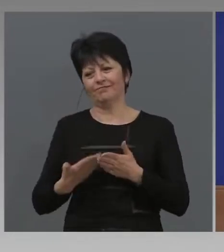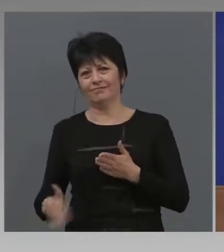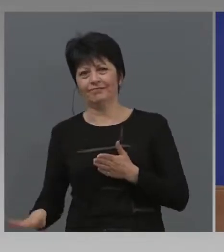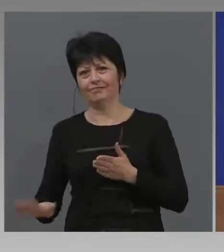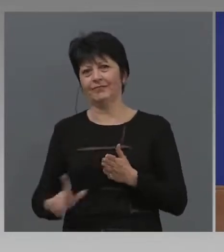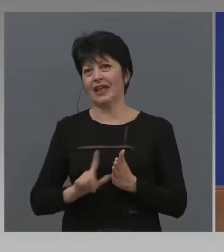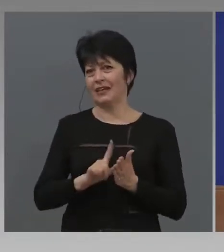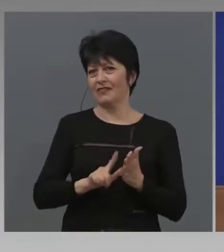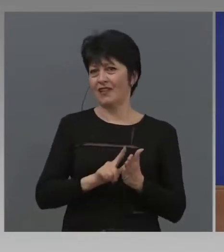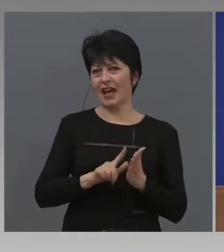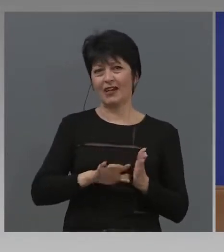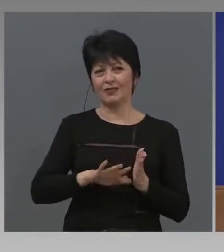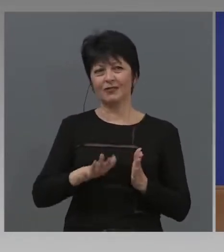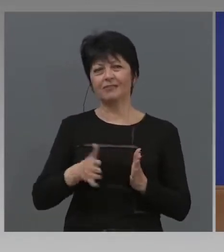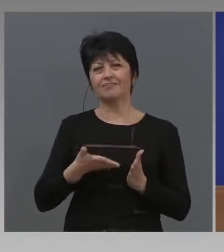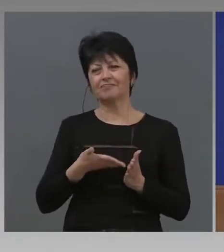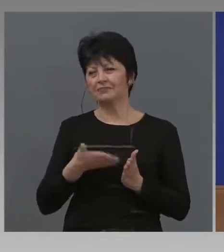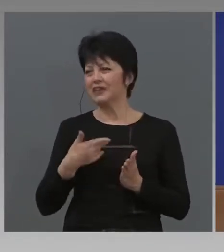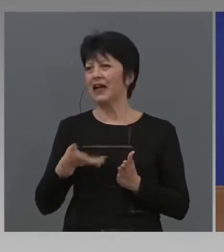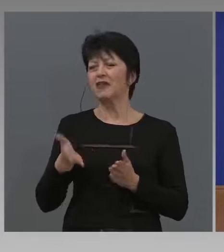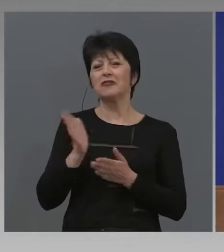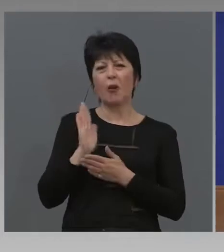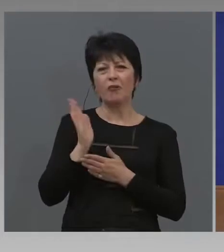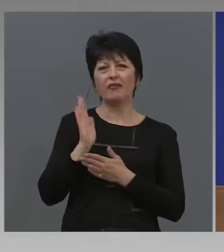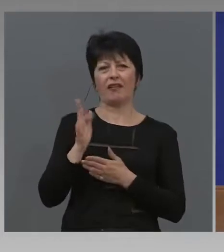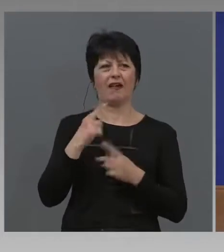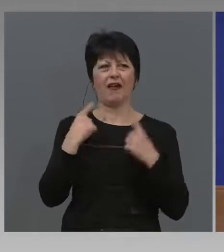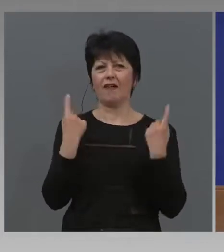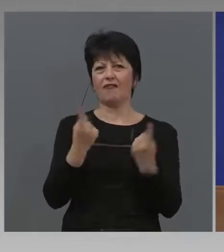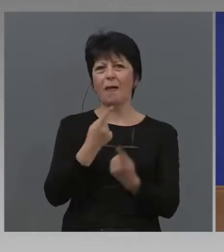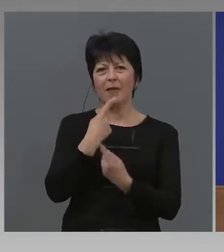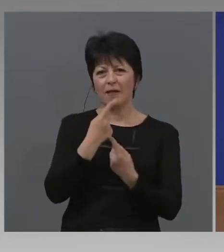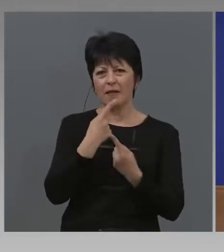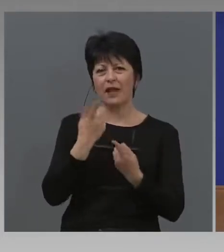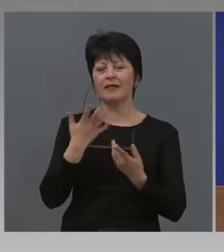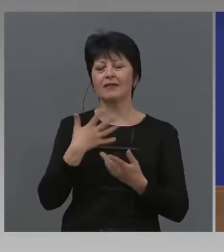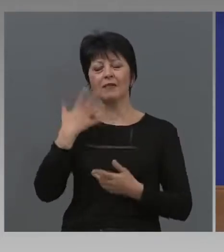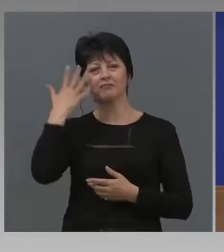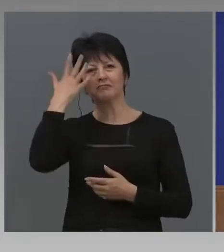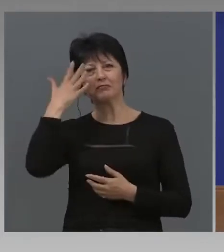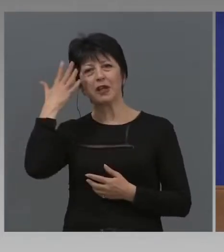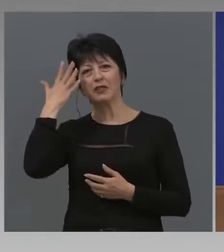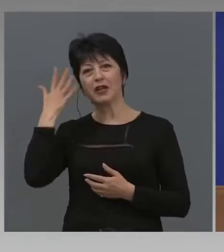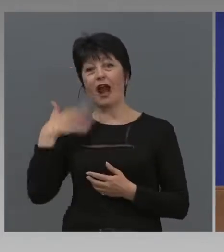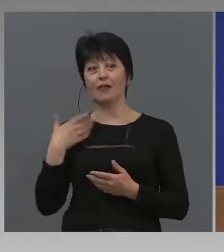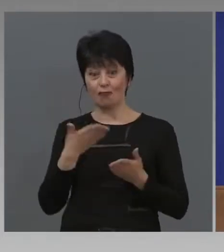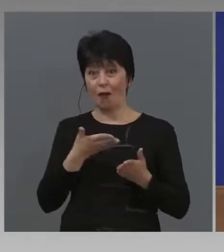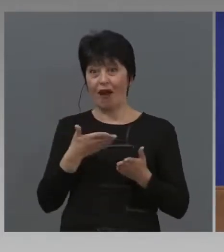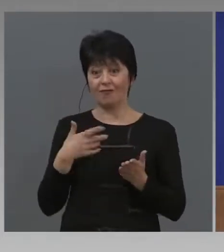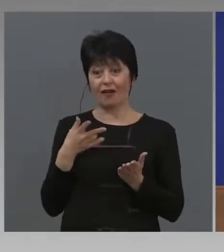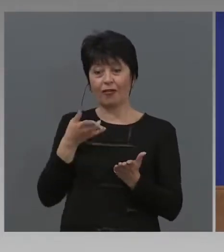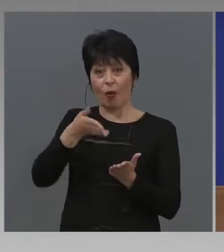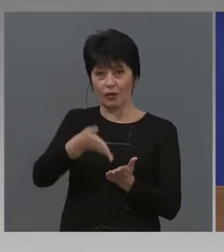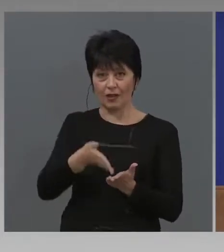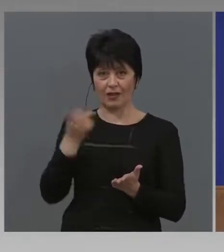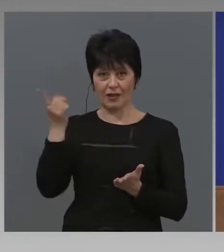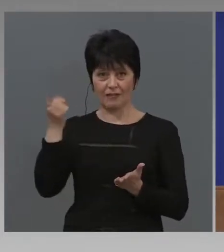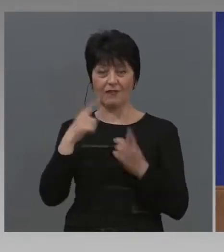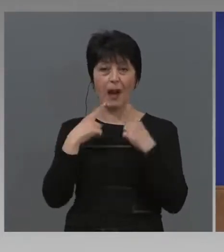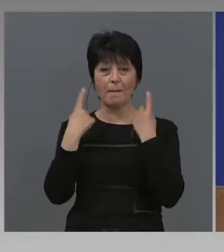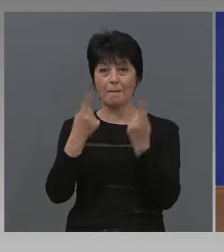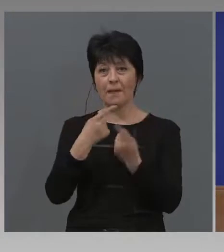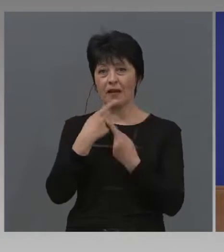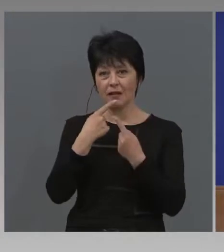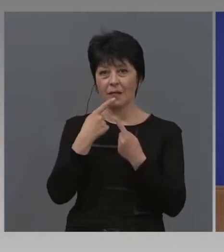извъреното, е така да отида, да кажа в парламента. Мечтая тогава да отида в парламент. Да